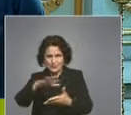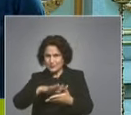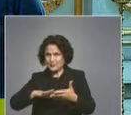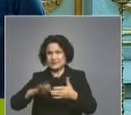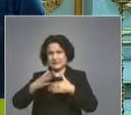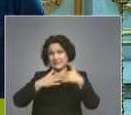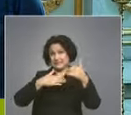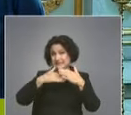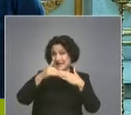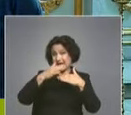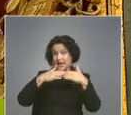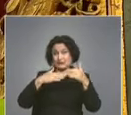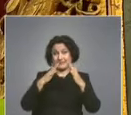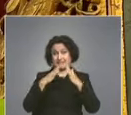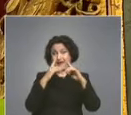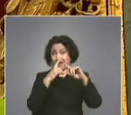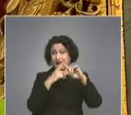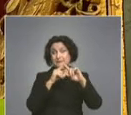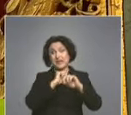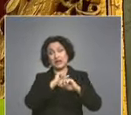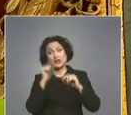създаване на Килино българско училище.